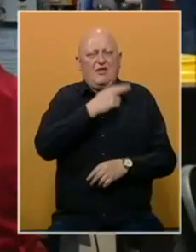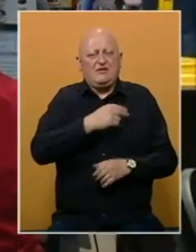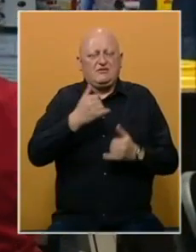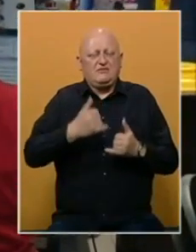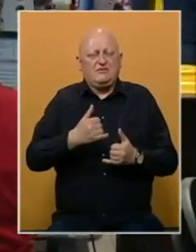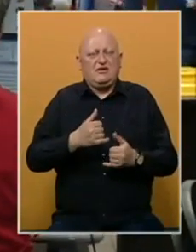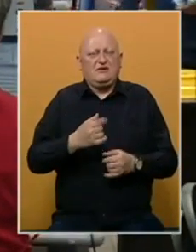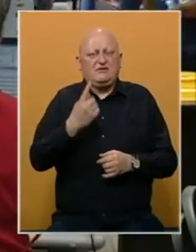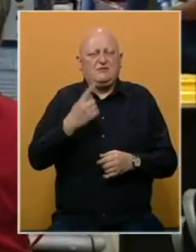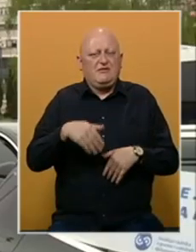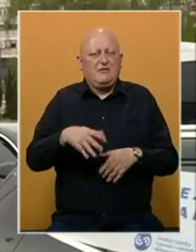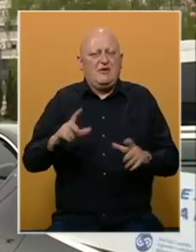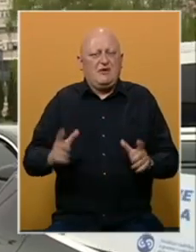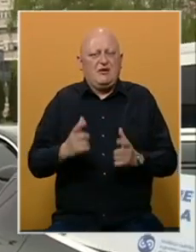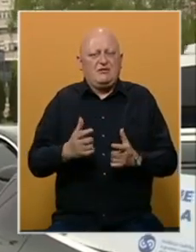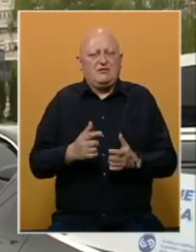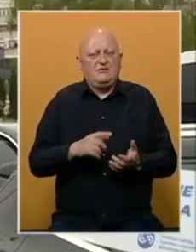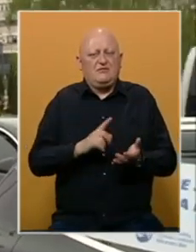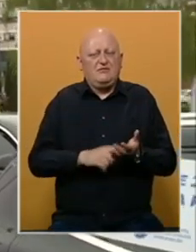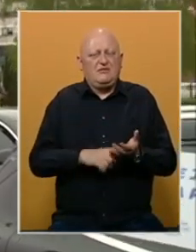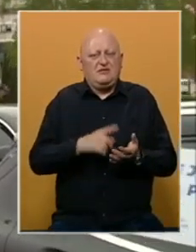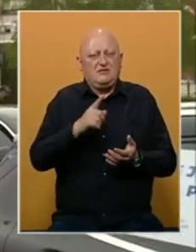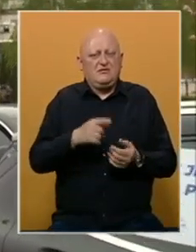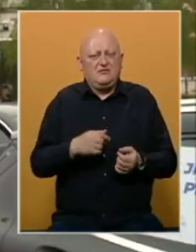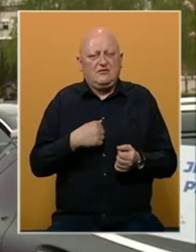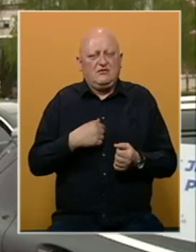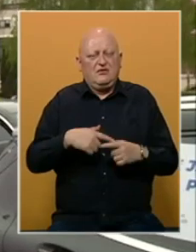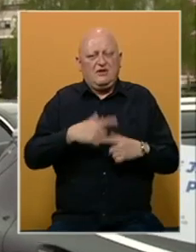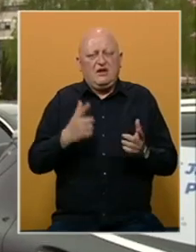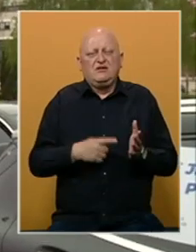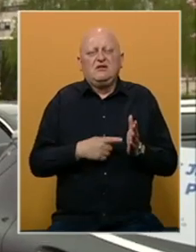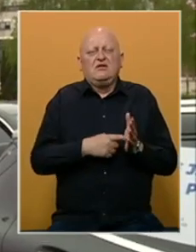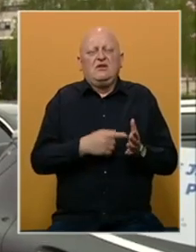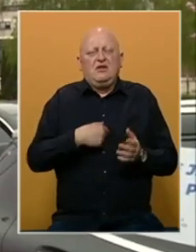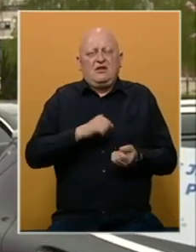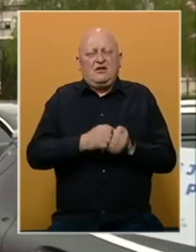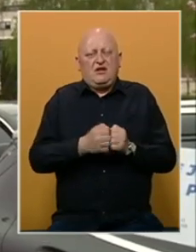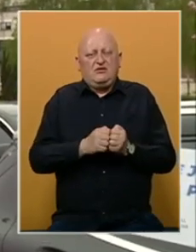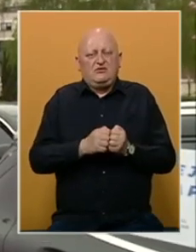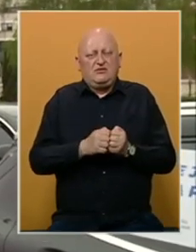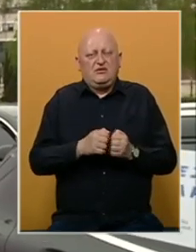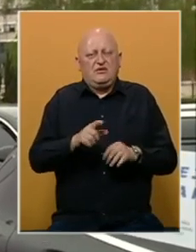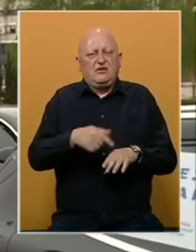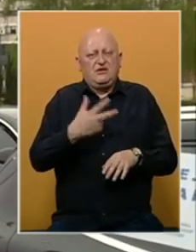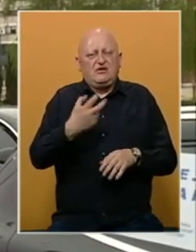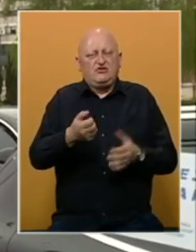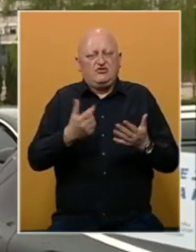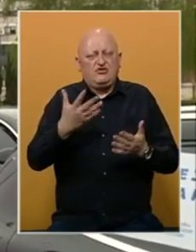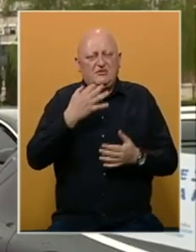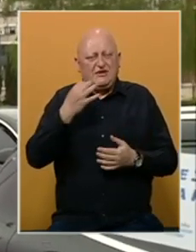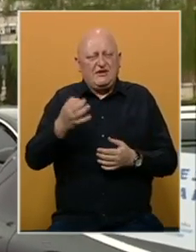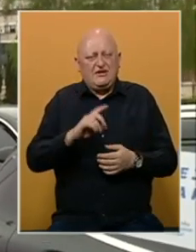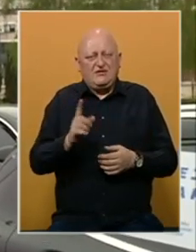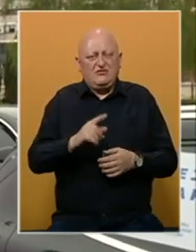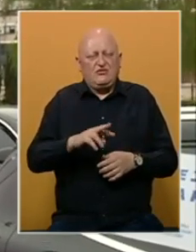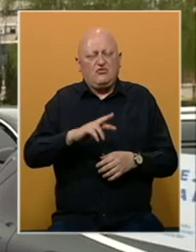danas je naravno njima praznik. Sindika trgovine, ja mislim, vrlo jasno pokazao da naša borba traji 365 dana. Dakle, ovo danas nije